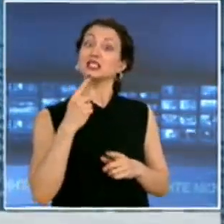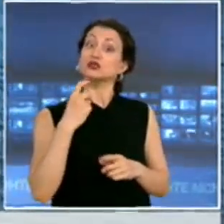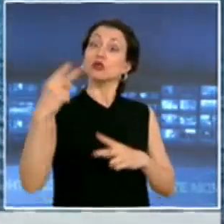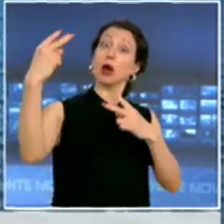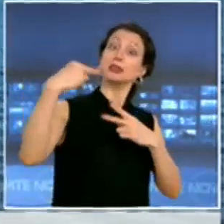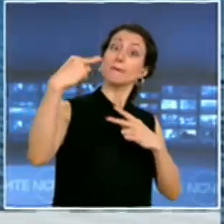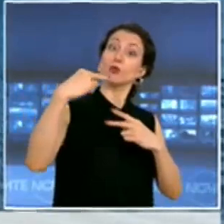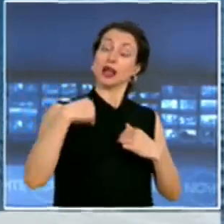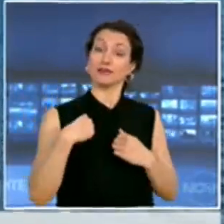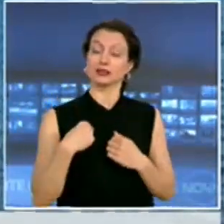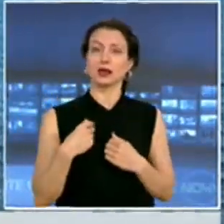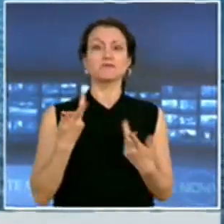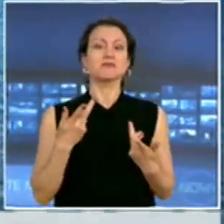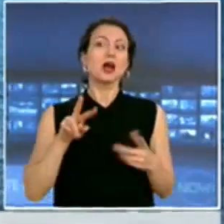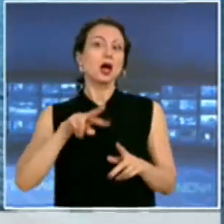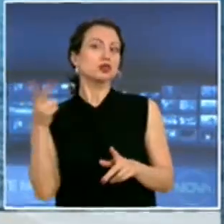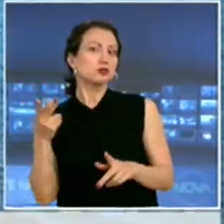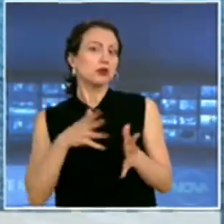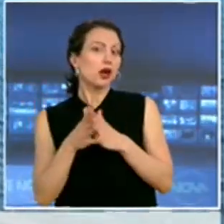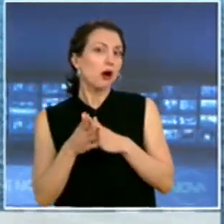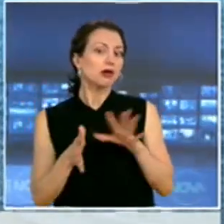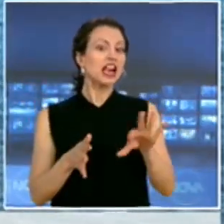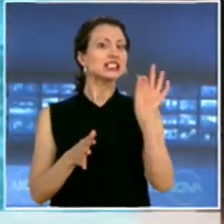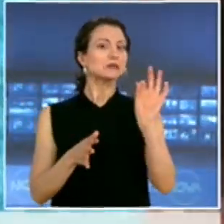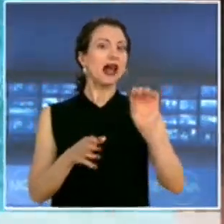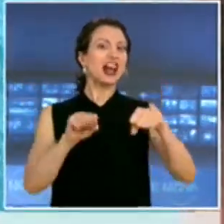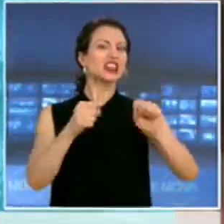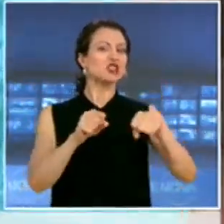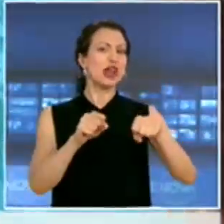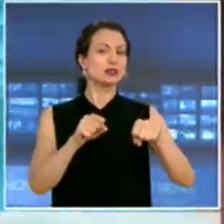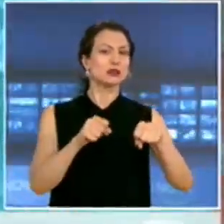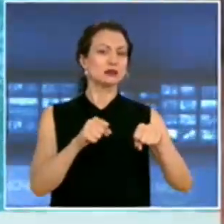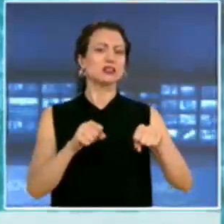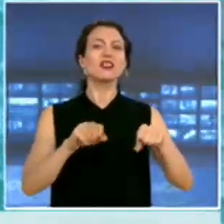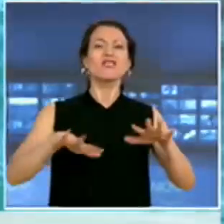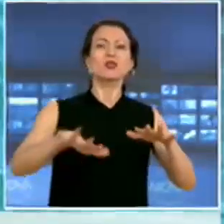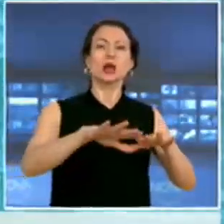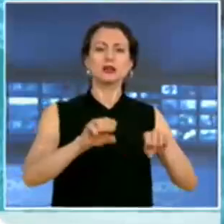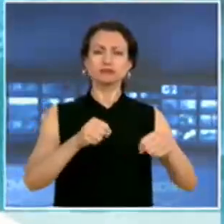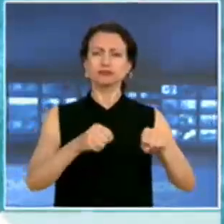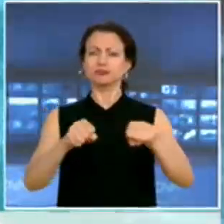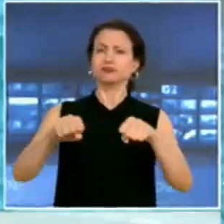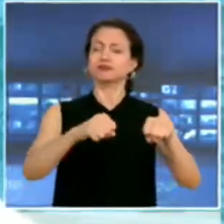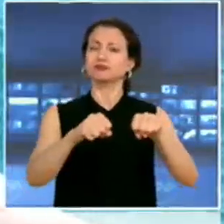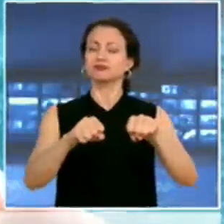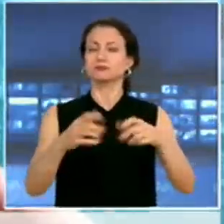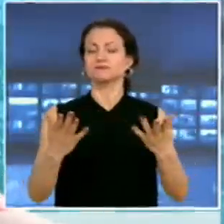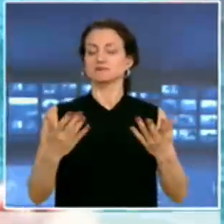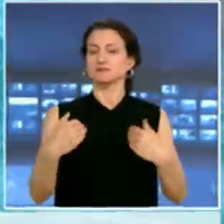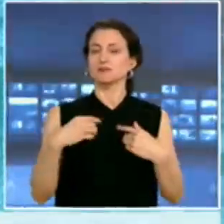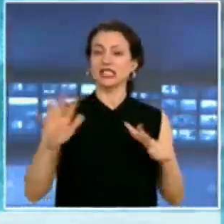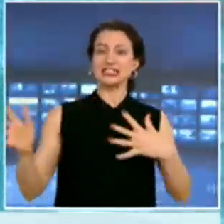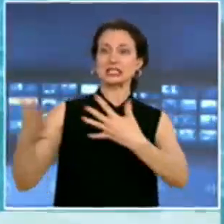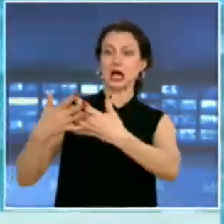избраха да се качат на джет, за да дойдат на плащ. Кой ще наспре? Те сега са се заградили където. Трябва ние му и си отидем спокойно на плаща.